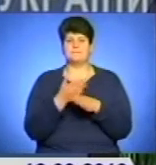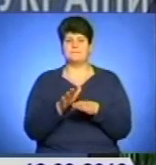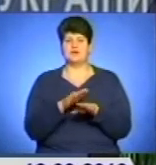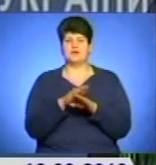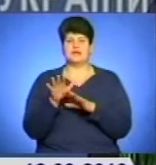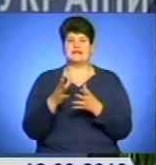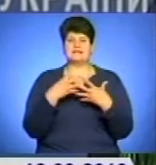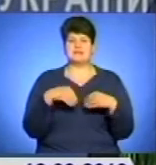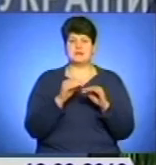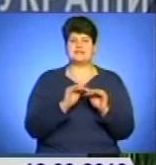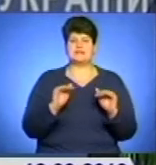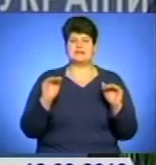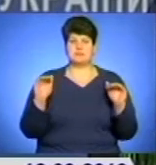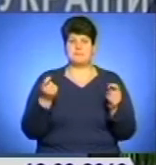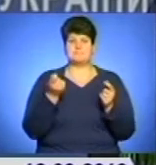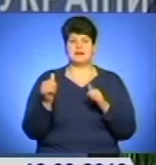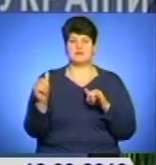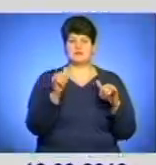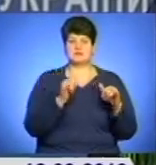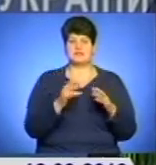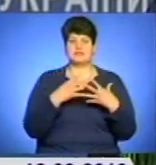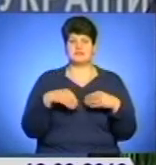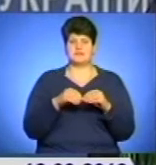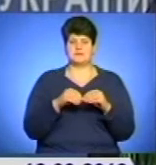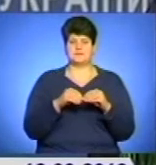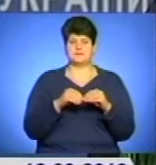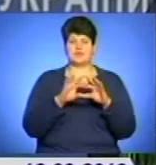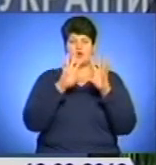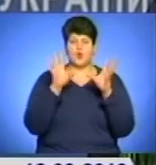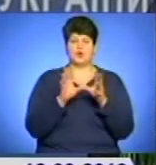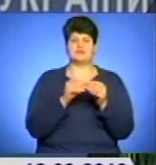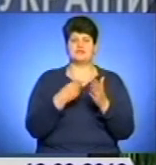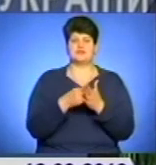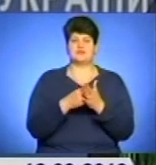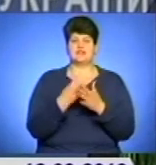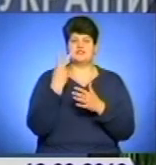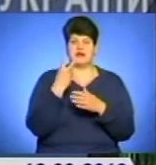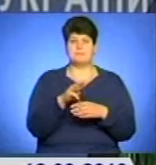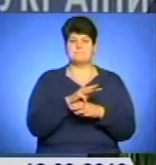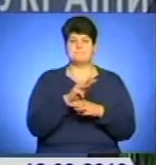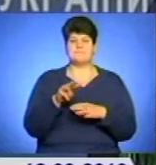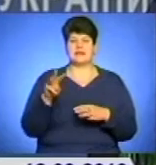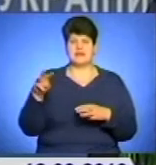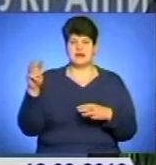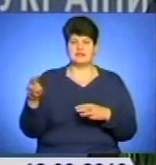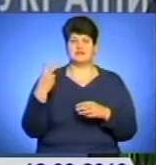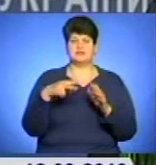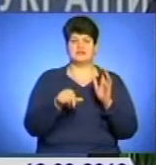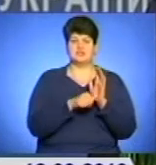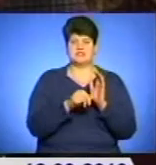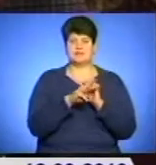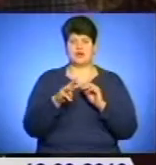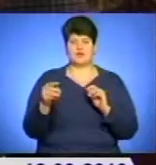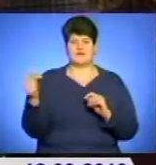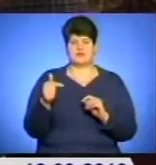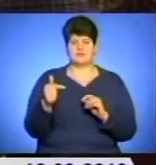Сім'ям з дітьми, малозабезпеченим сім'ям. Обсяг фінансування 2 мільярда 926 мільйонів гривень.